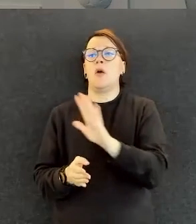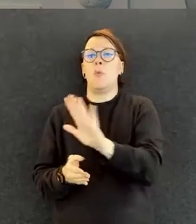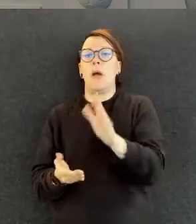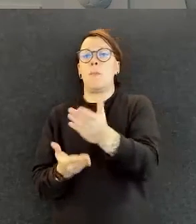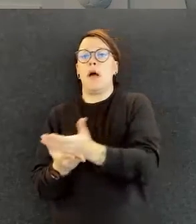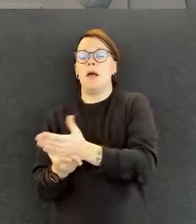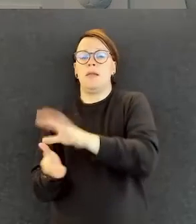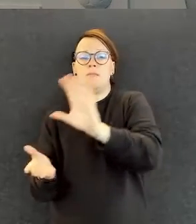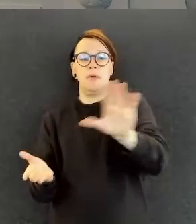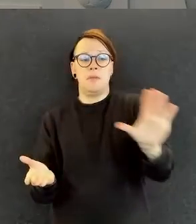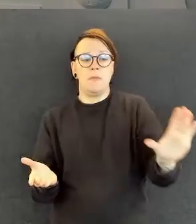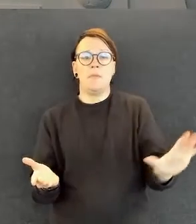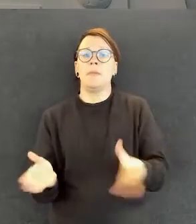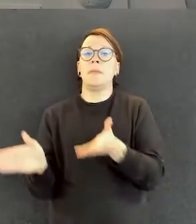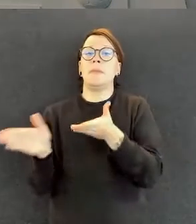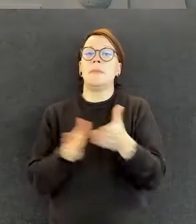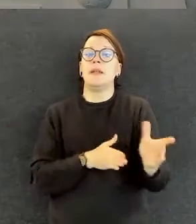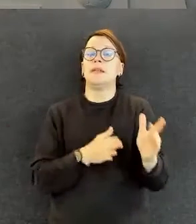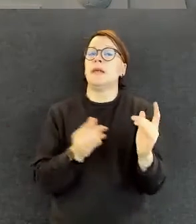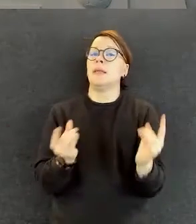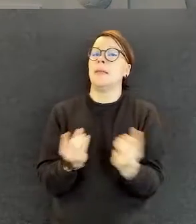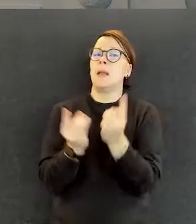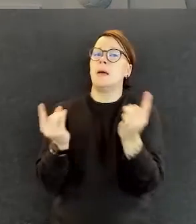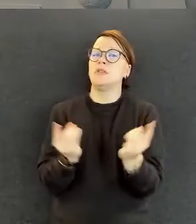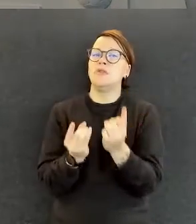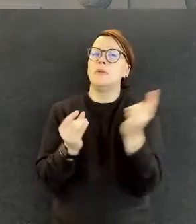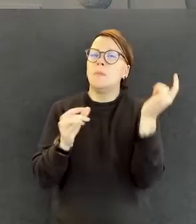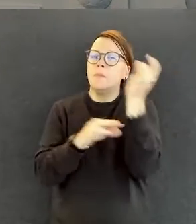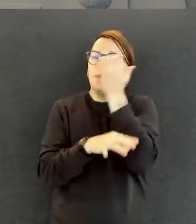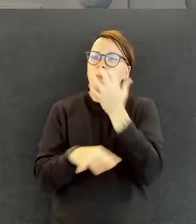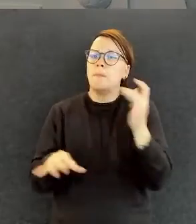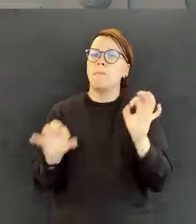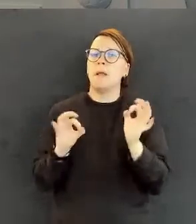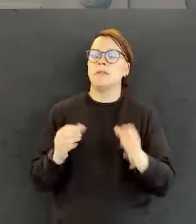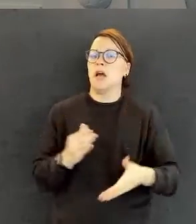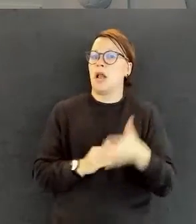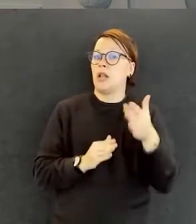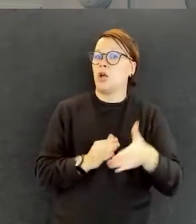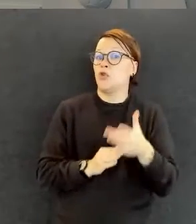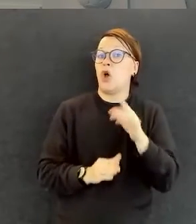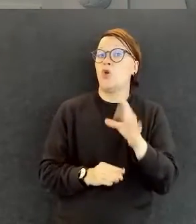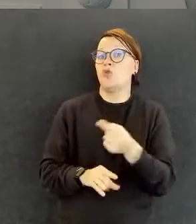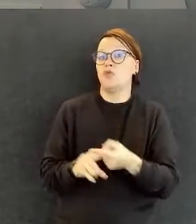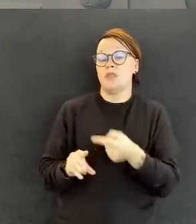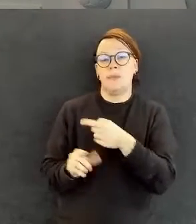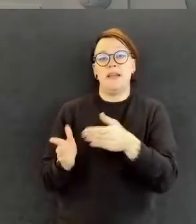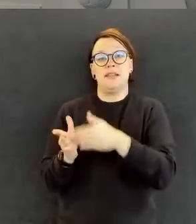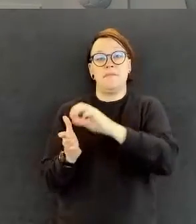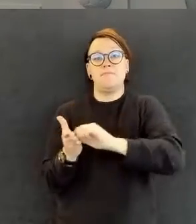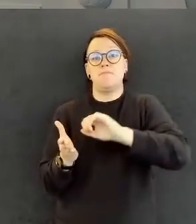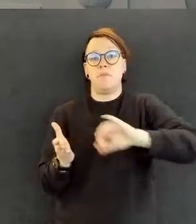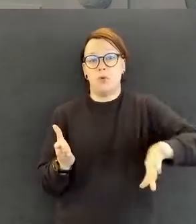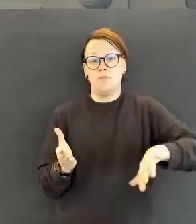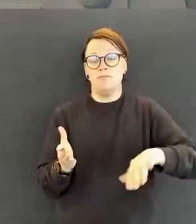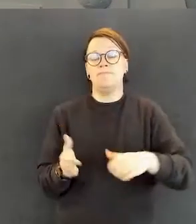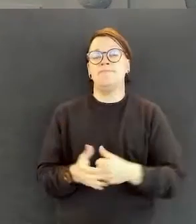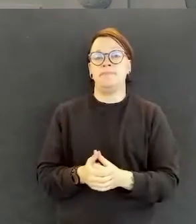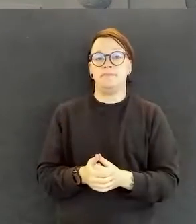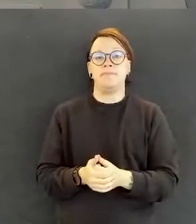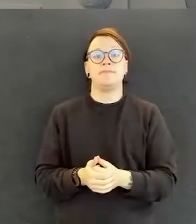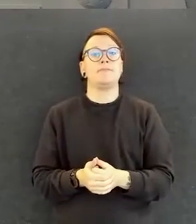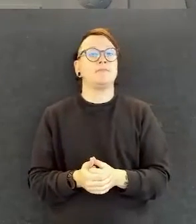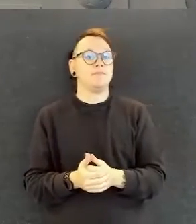Ja näistä ratkaisuistakin varmaan tulette kuulemaan lisää. Aivan näin. Siirrytään kuitenkin